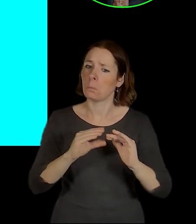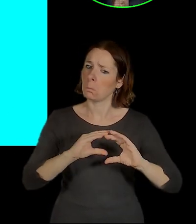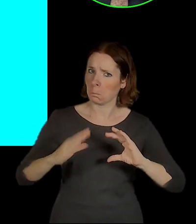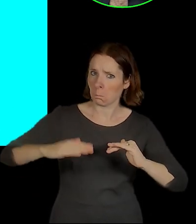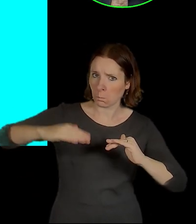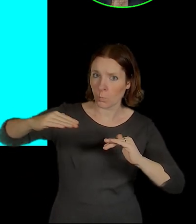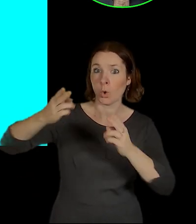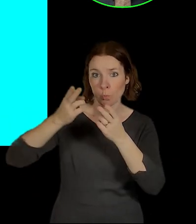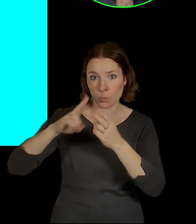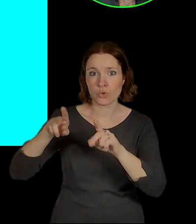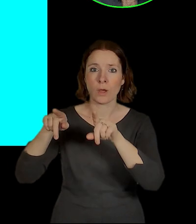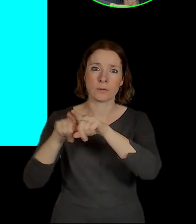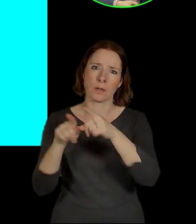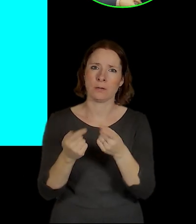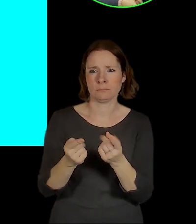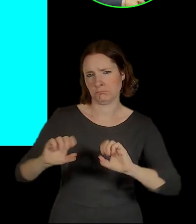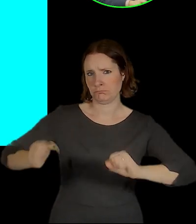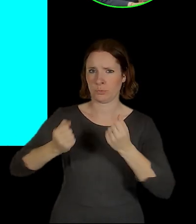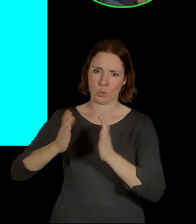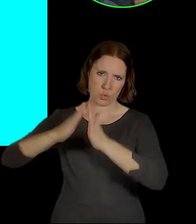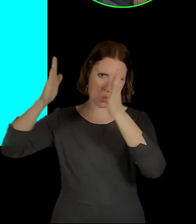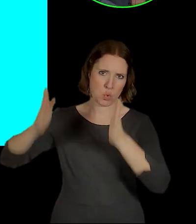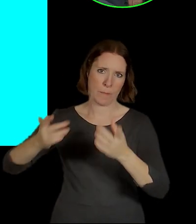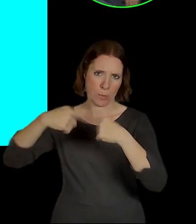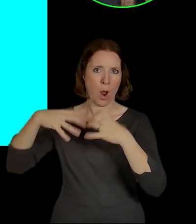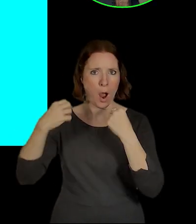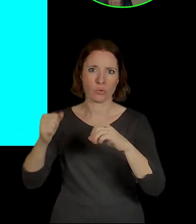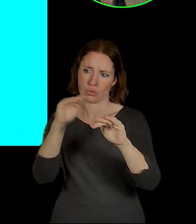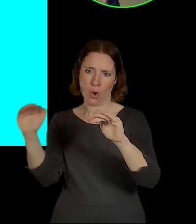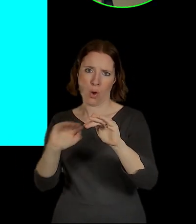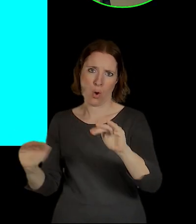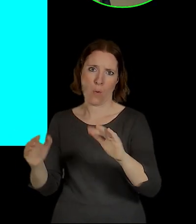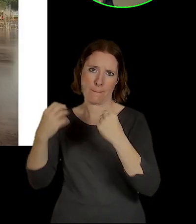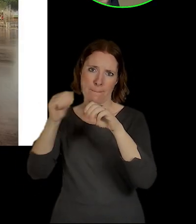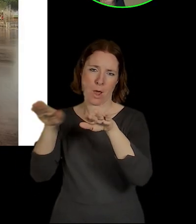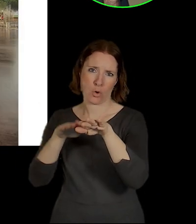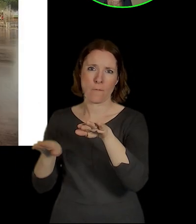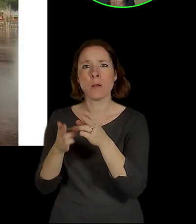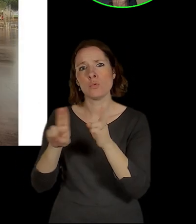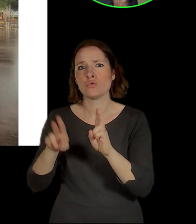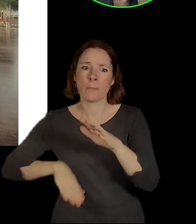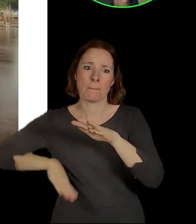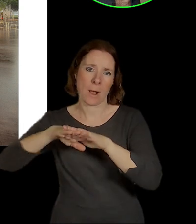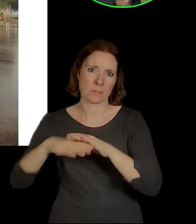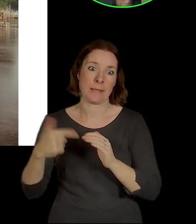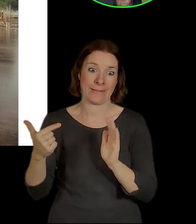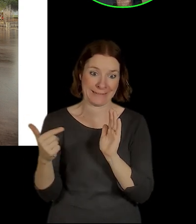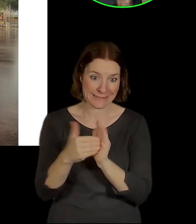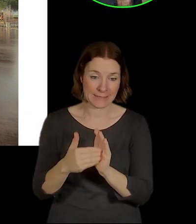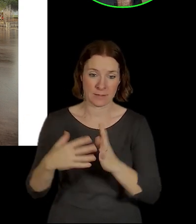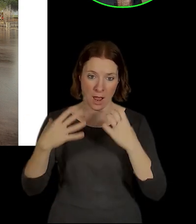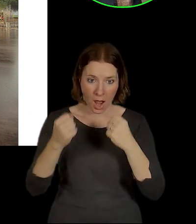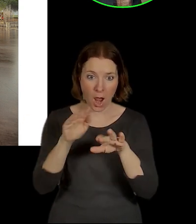postavit parkovací domy a tím by se dalo zdvihnout tu kapacitu případně až na dva tisíce stání. Tady jsou